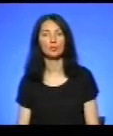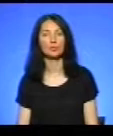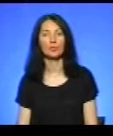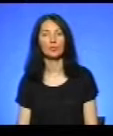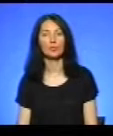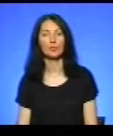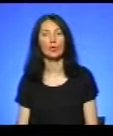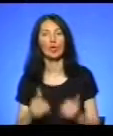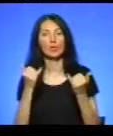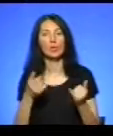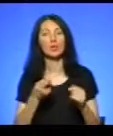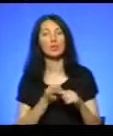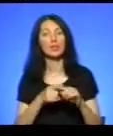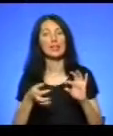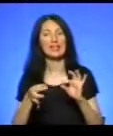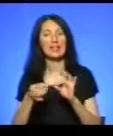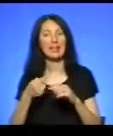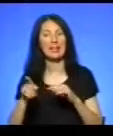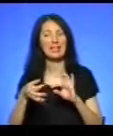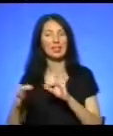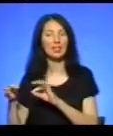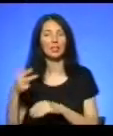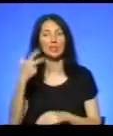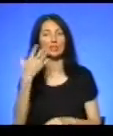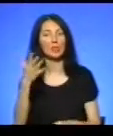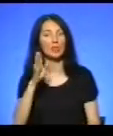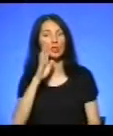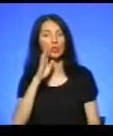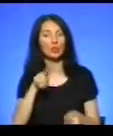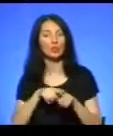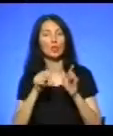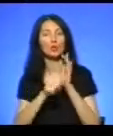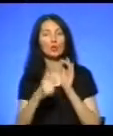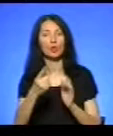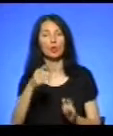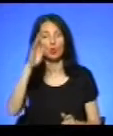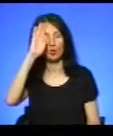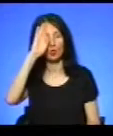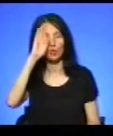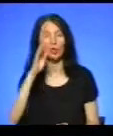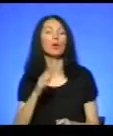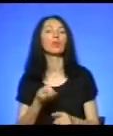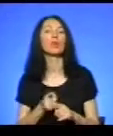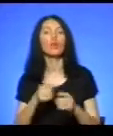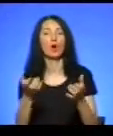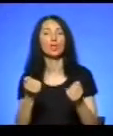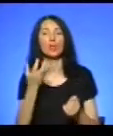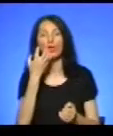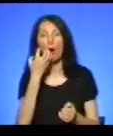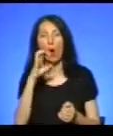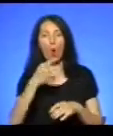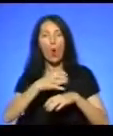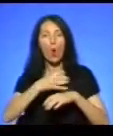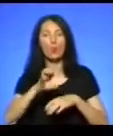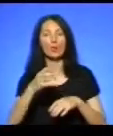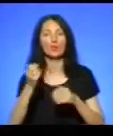А тепер про це та інше детальніше. 35-річну жінку та 61-річного чоловіка, який отримали опіки 12